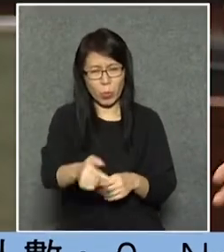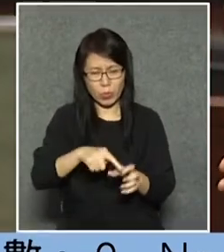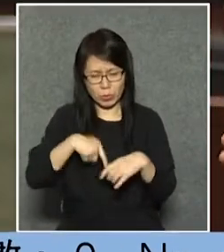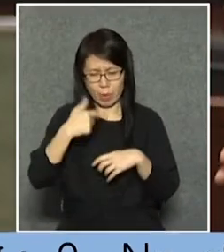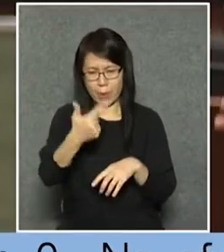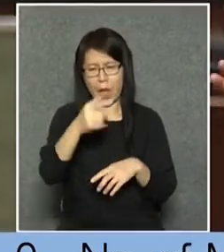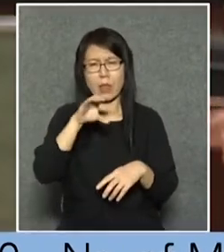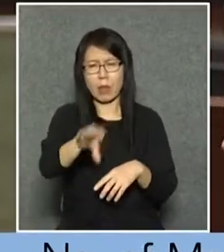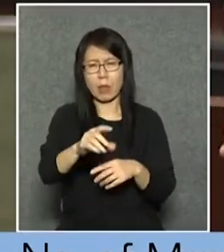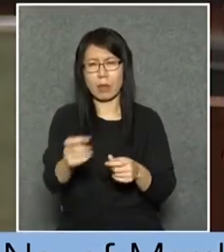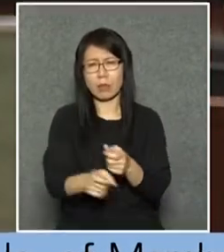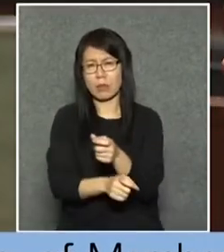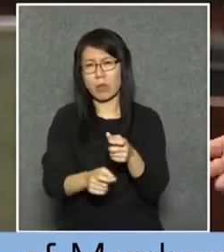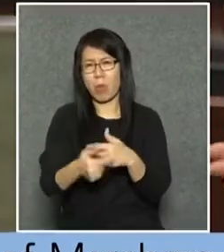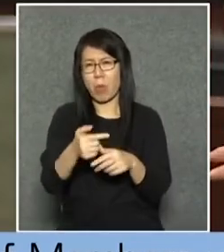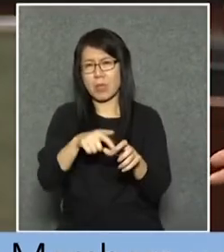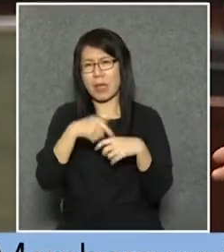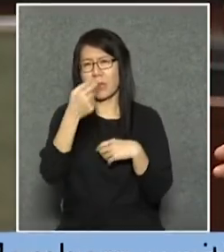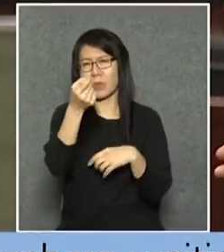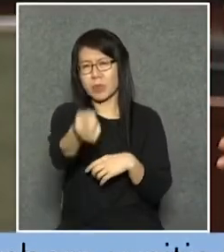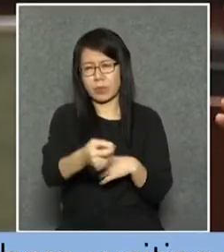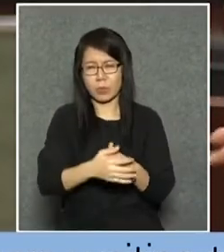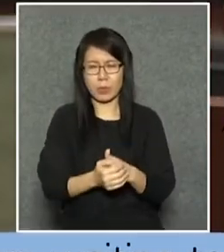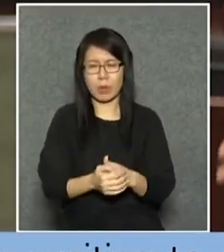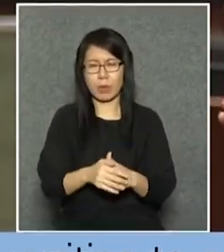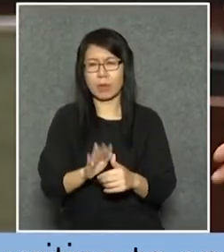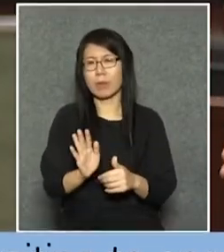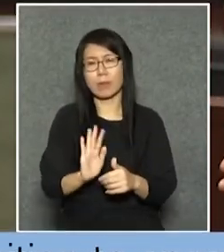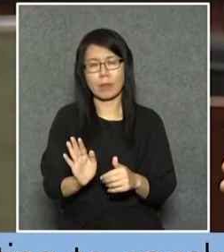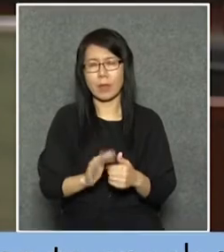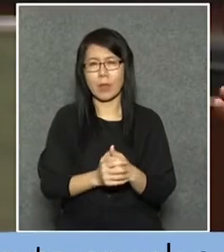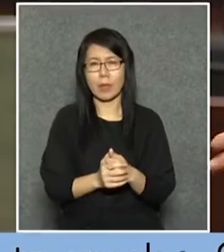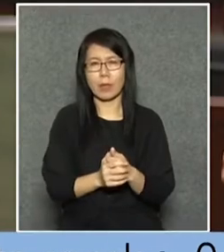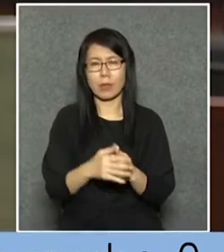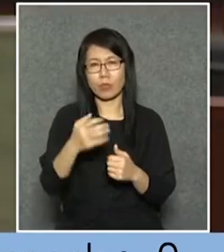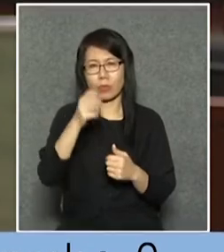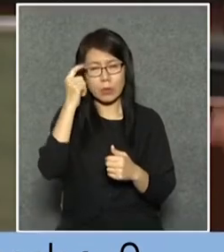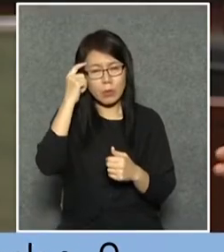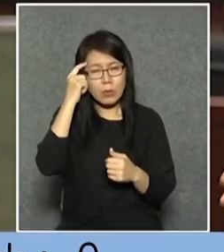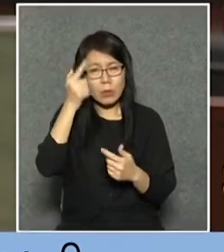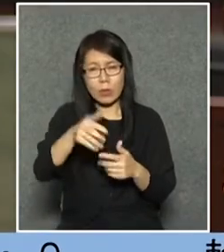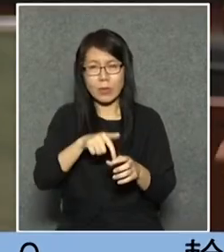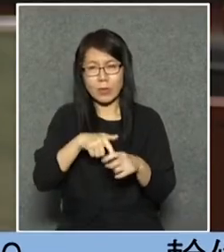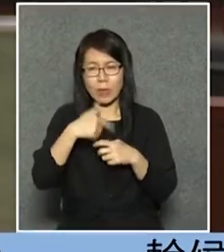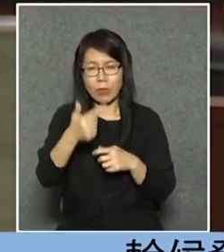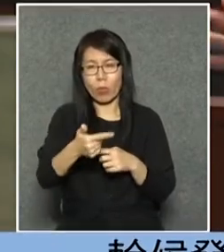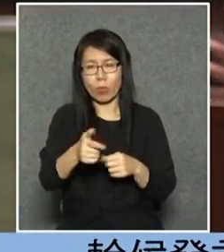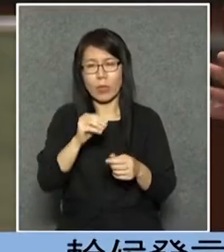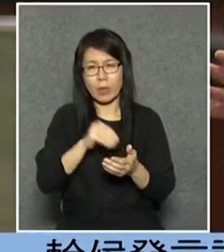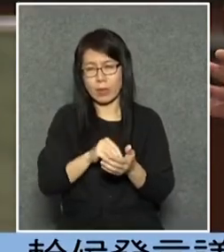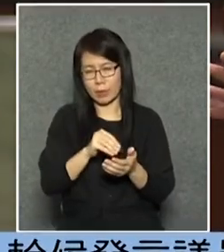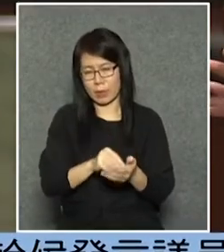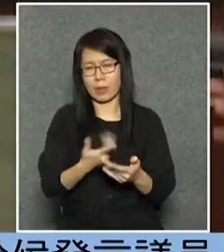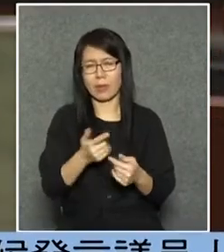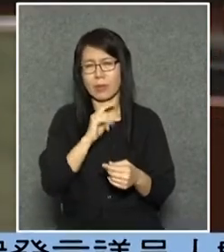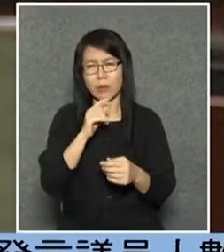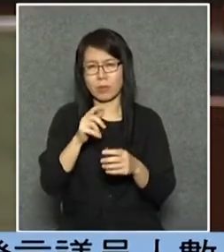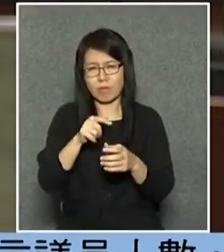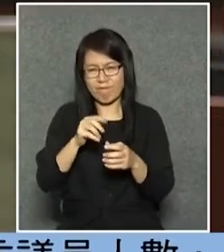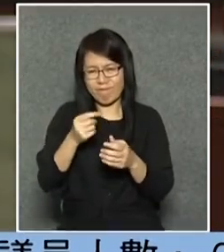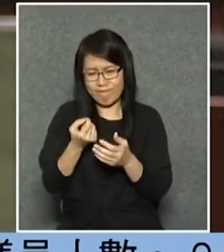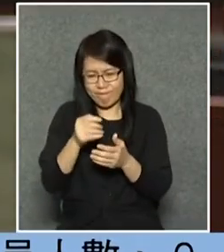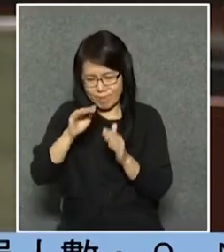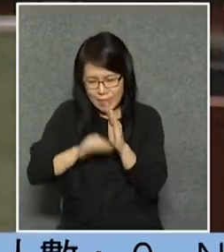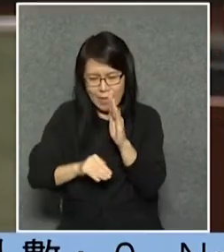市場上這個理論率很低其實就不是的主席做生意都知道其實賺硬的就不低了不過我不要計算這件事他就